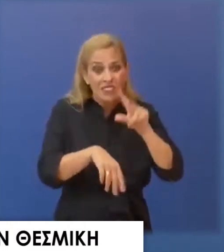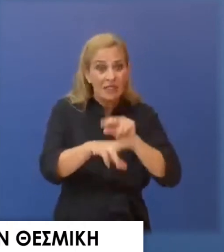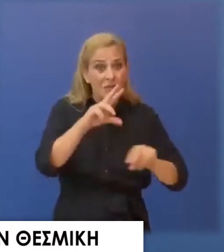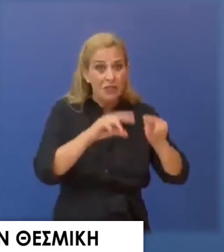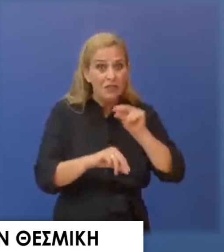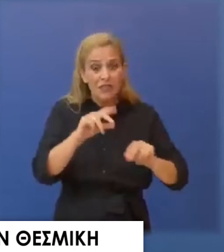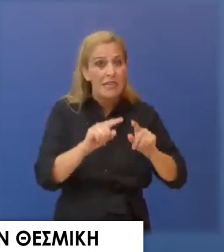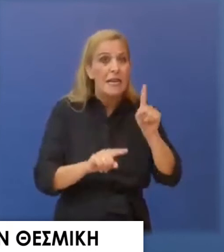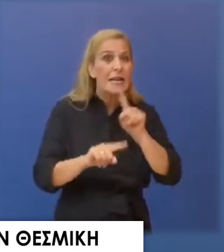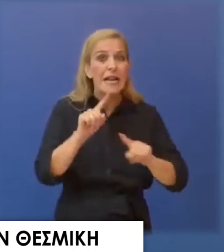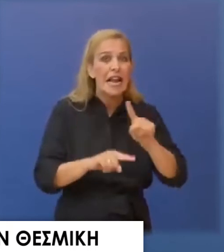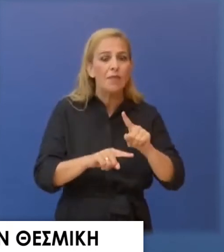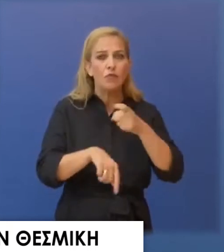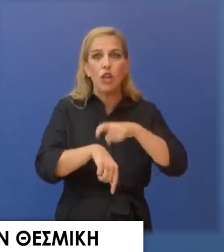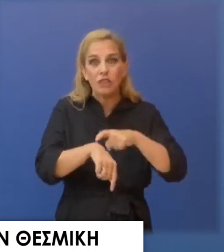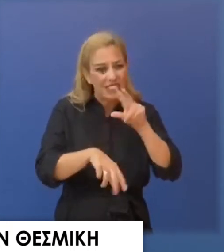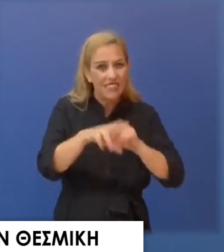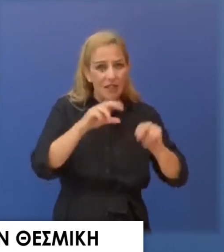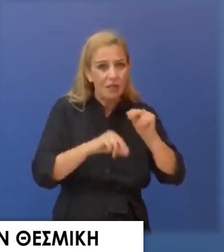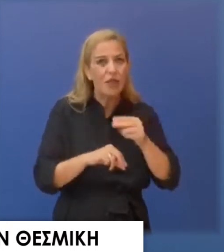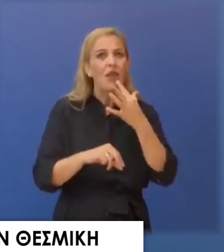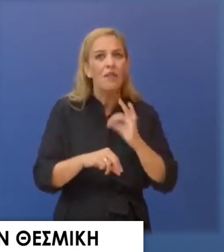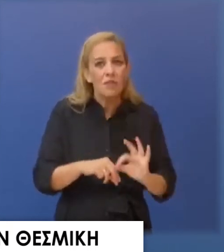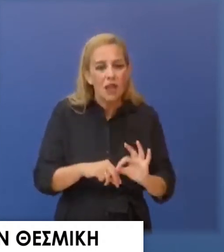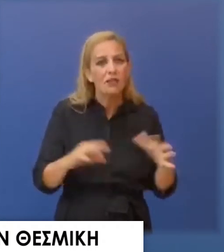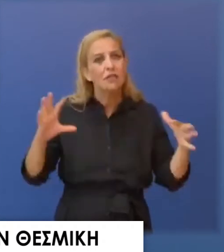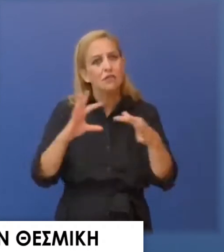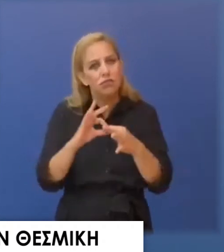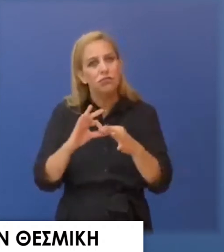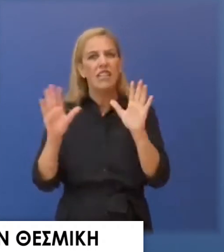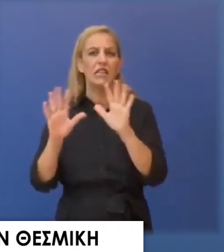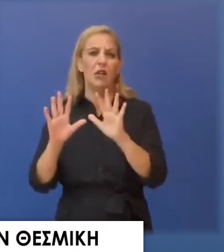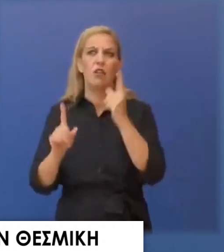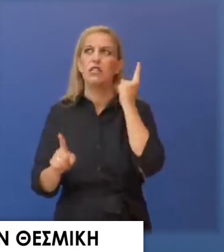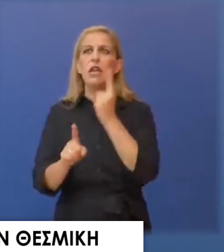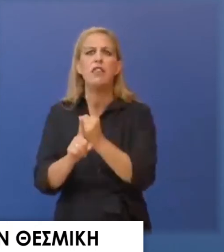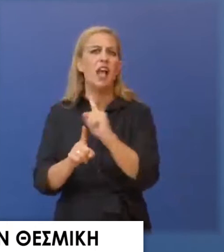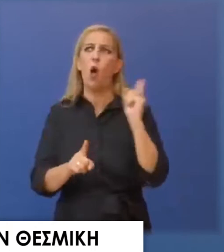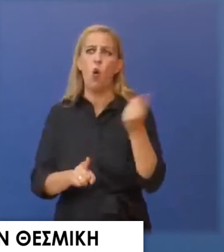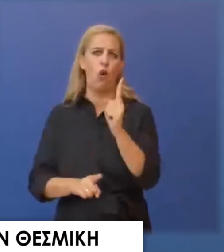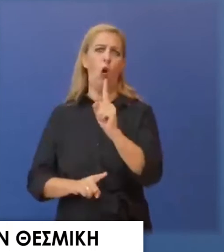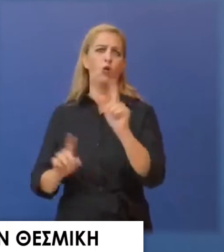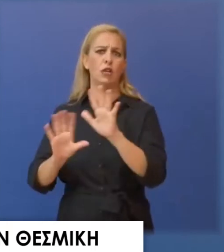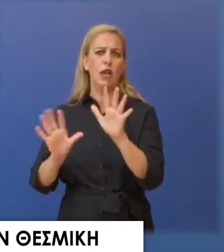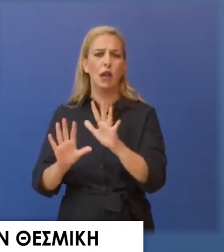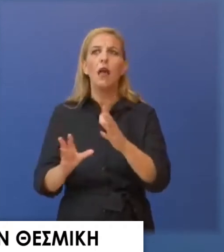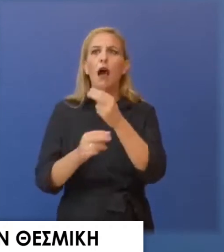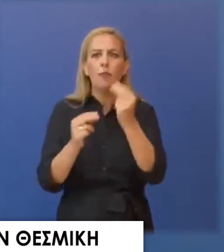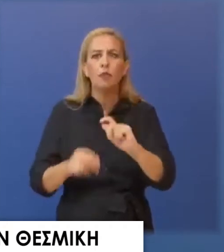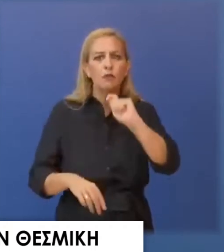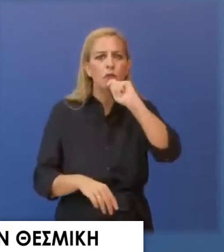εξαγωγής της επιλεκτικά σε συγκεκριμένα μέσα ανημέρωσης με αποτέλεσμα να παραβιαστεί το απόρριτό της.